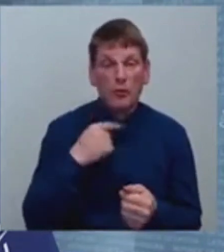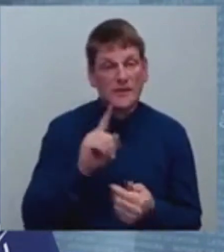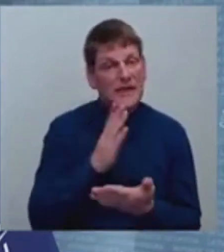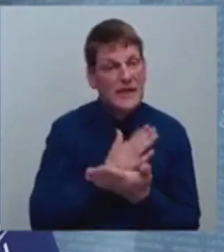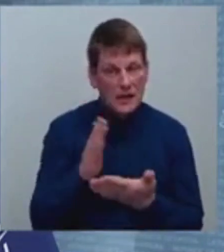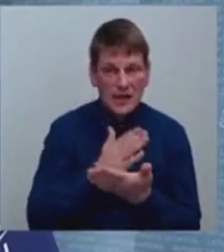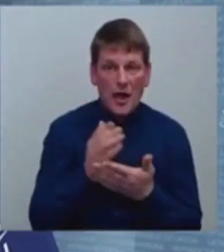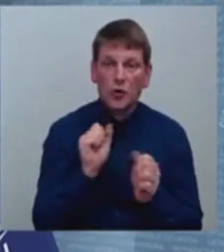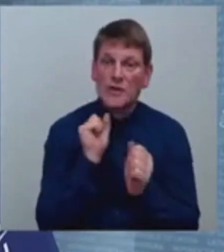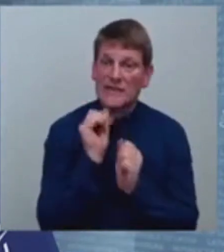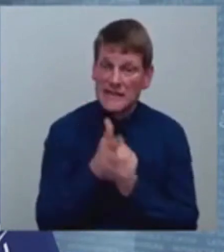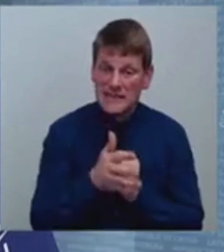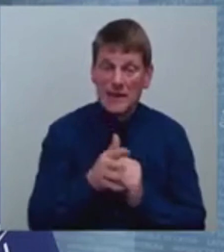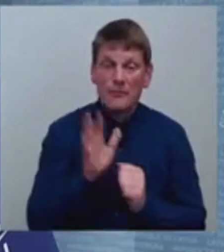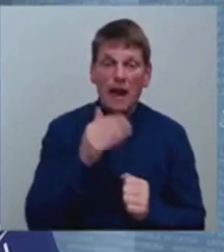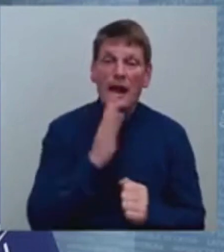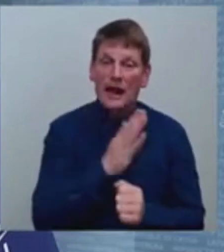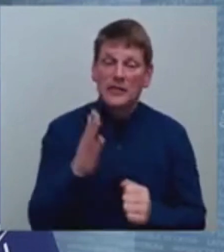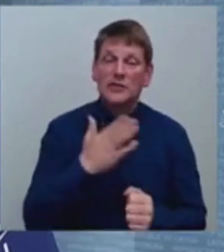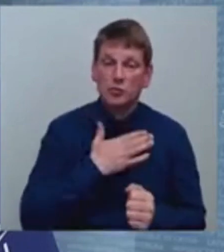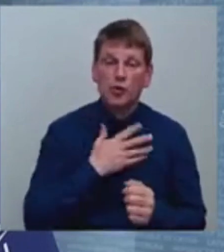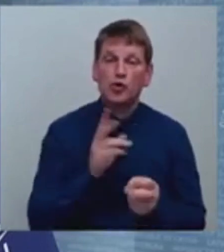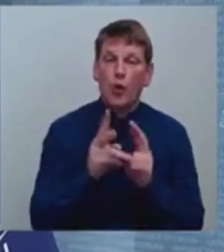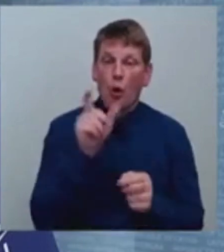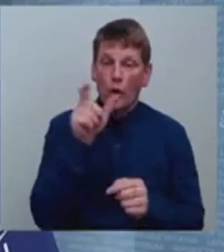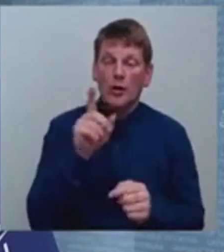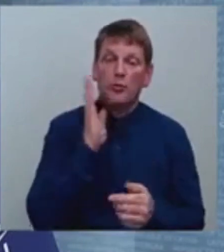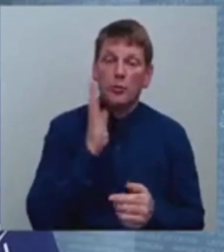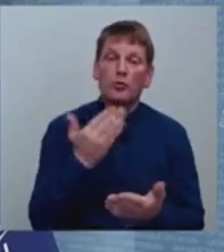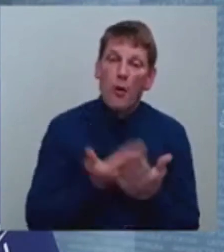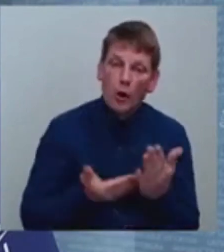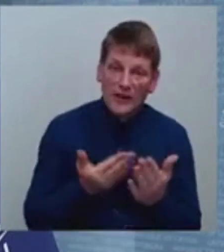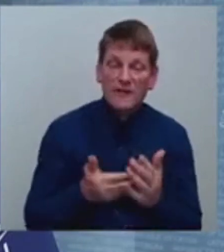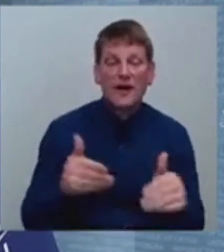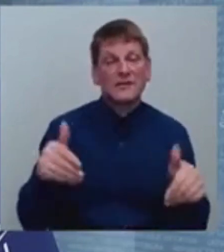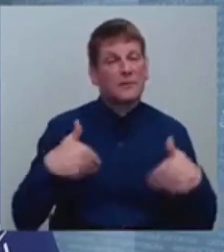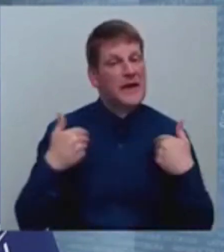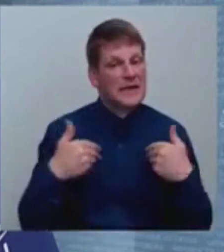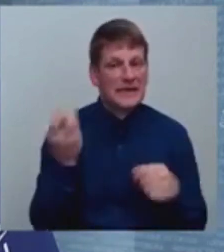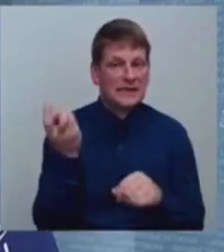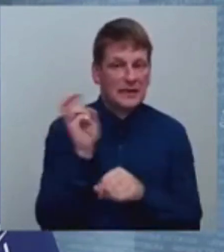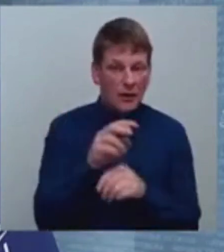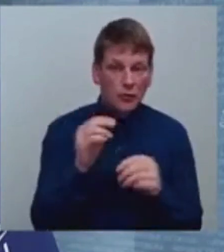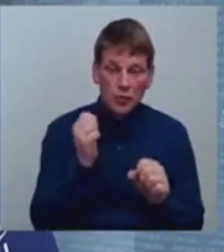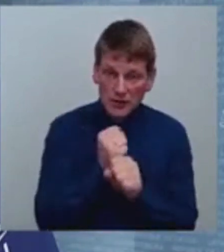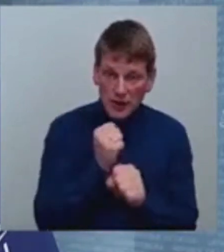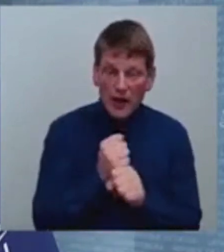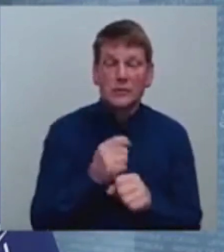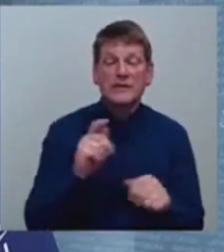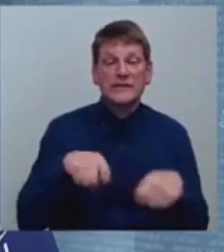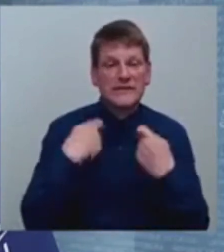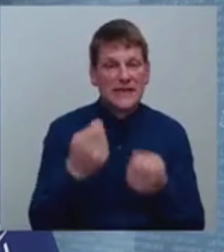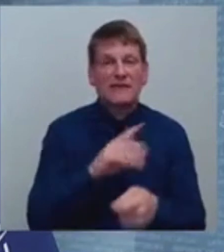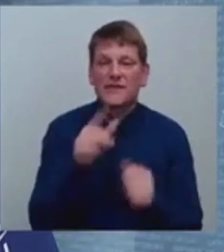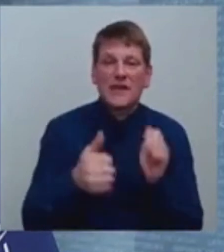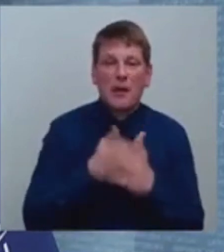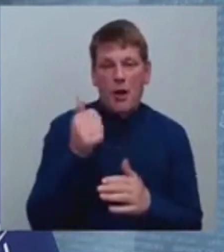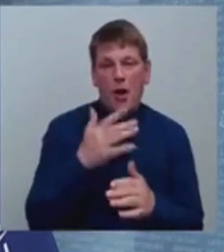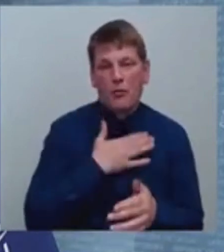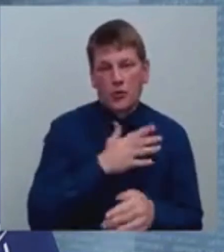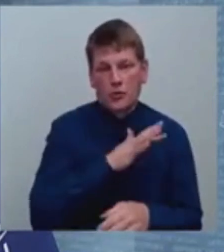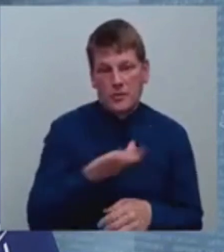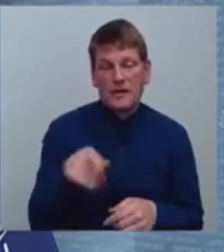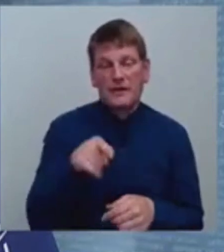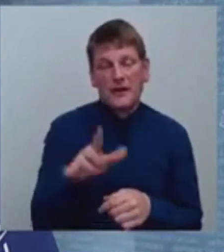sistēmu, lai katrs mūsu skolotājs būtu motivēts, priecīgs nākt uz darbu, sniegt vislabāko mūsu bērniem. Tad jau arī